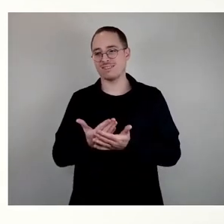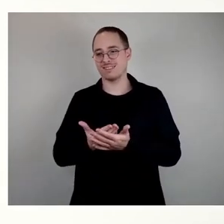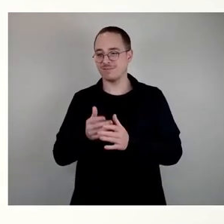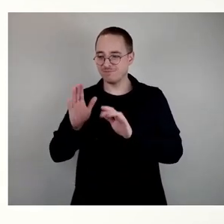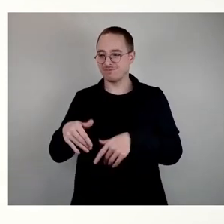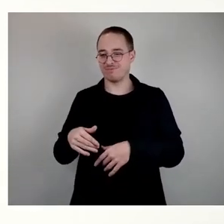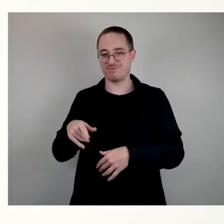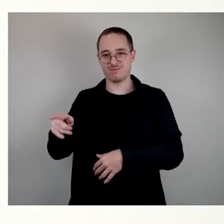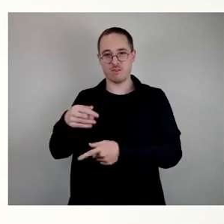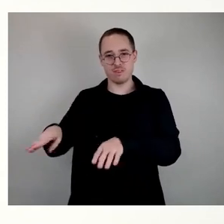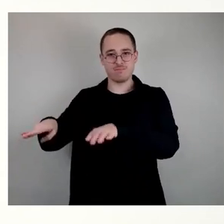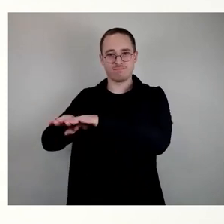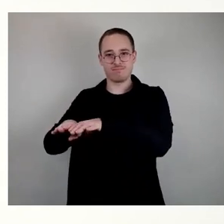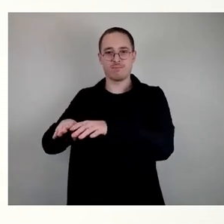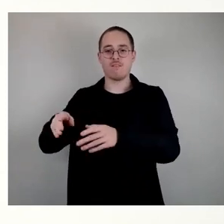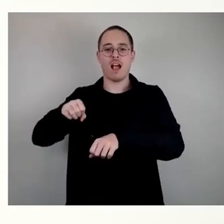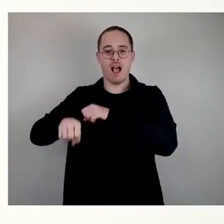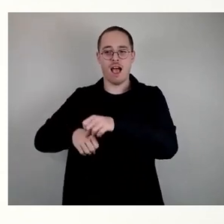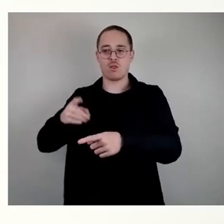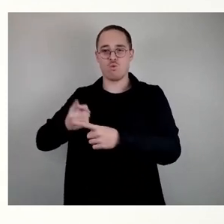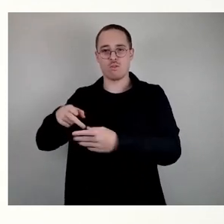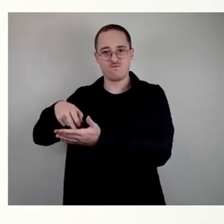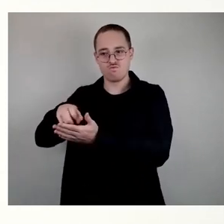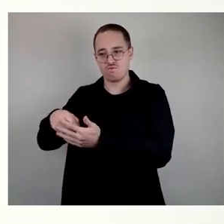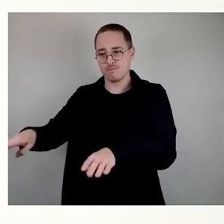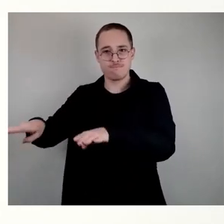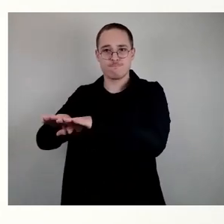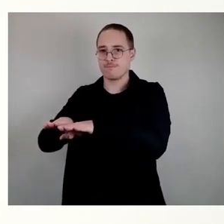Radverkehrsanlagen ist in dem Abschnitt eben kein Platz.